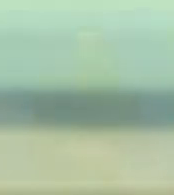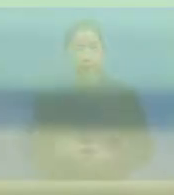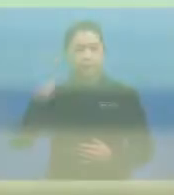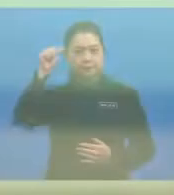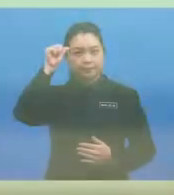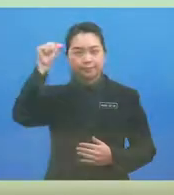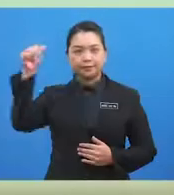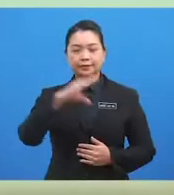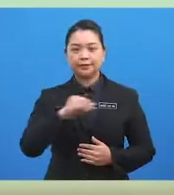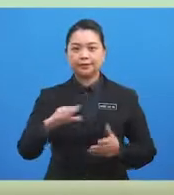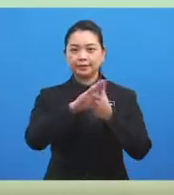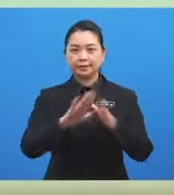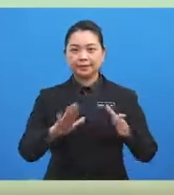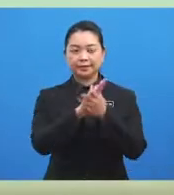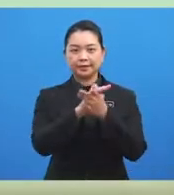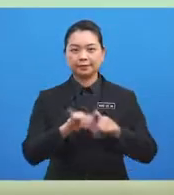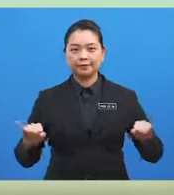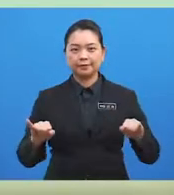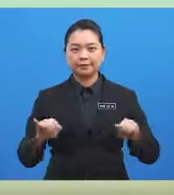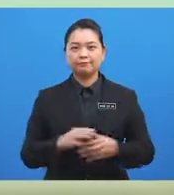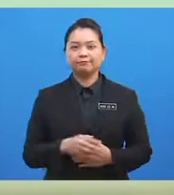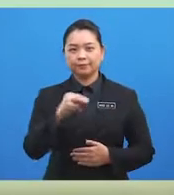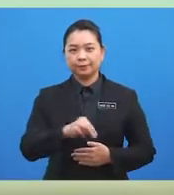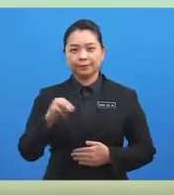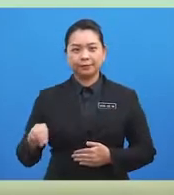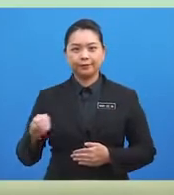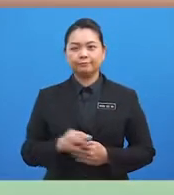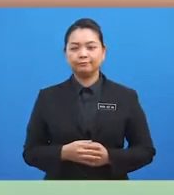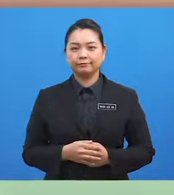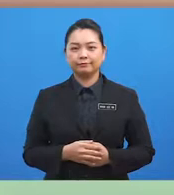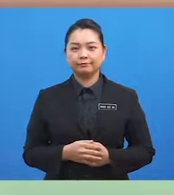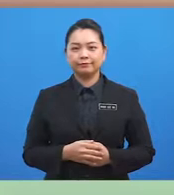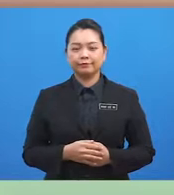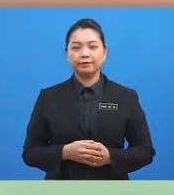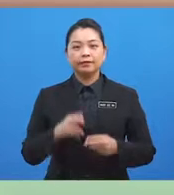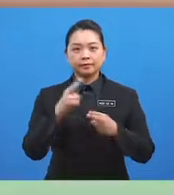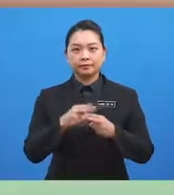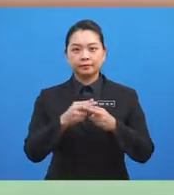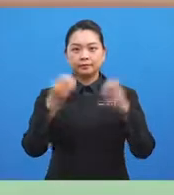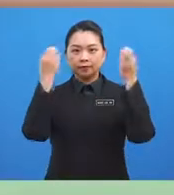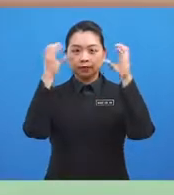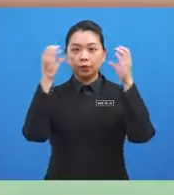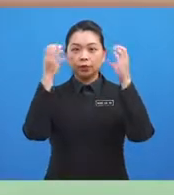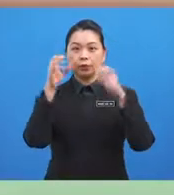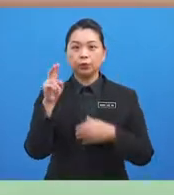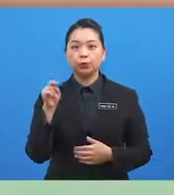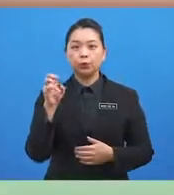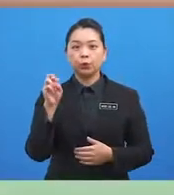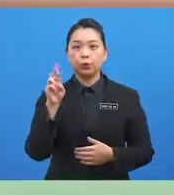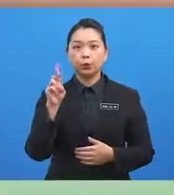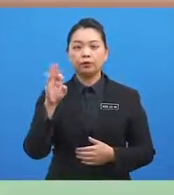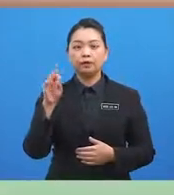Assalamualaikum dan selamat sejahtera murid-murid. Nama cikgu ialah Cikgu Nofarizian